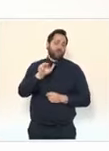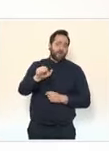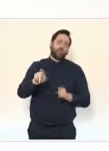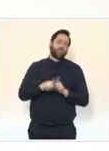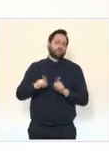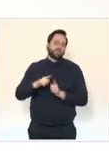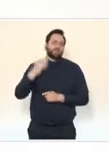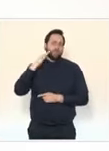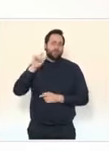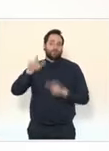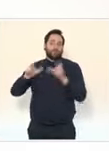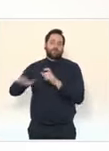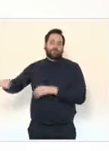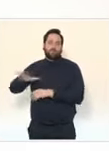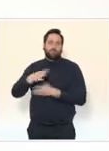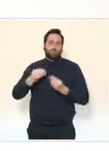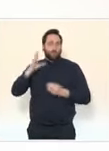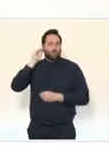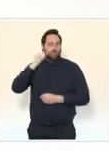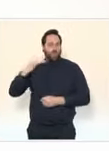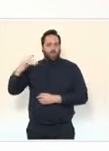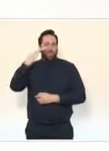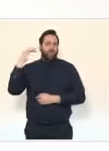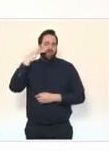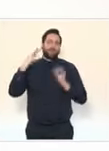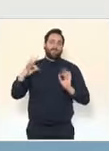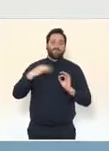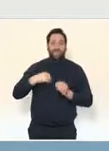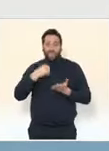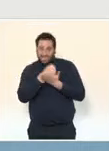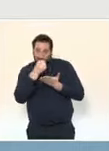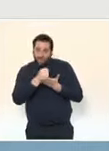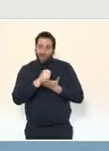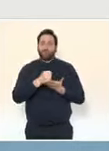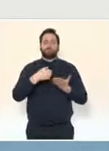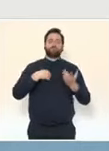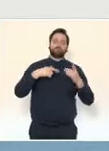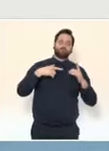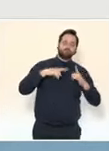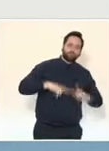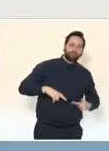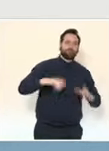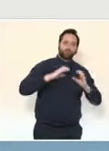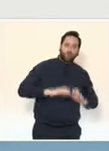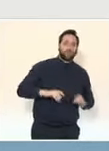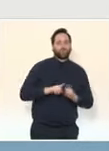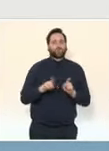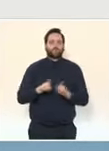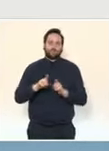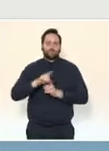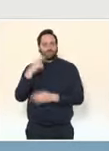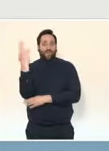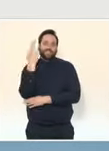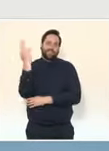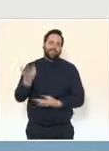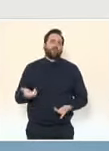enjeux des examens qui concernent aussi bien l'enseignement secondaire que l'enseignement supérieur. Les informations les plus précises sont données sur nos sites